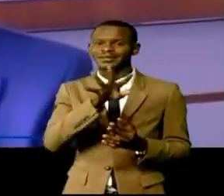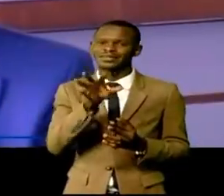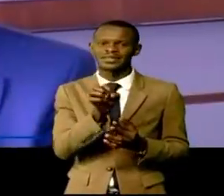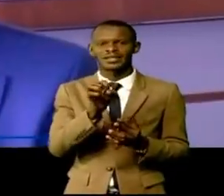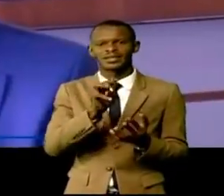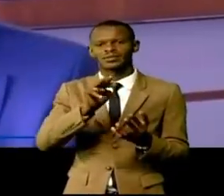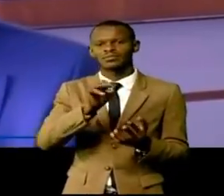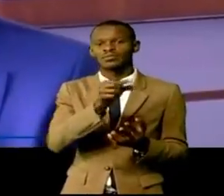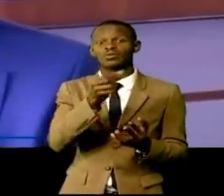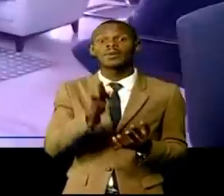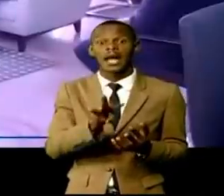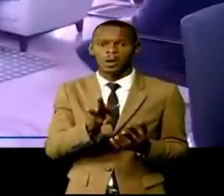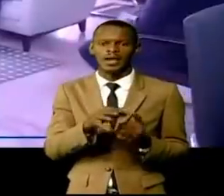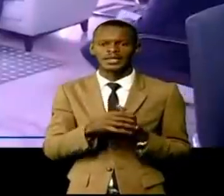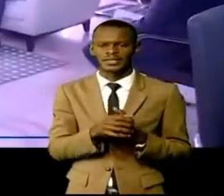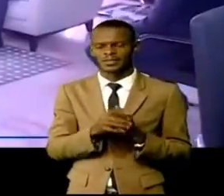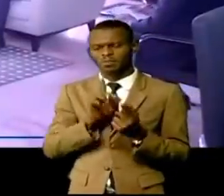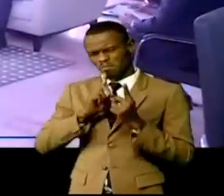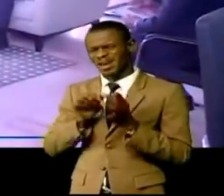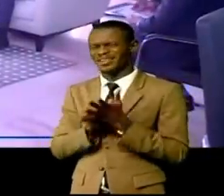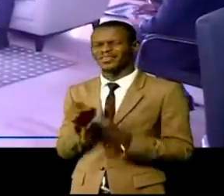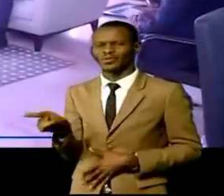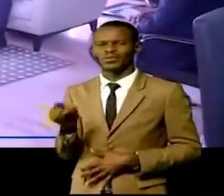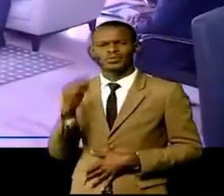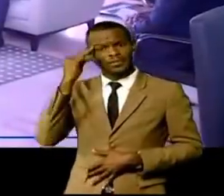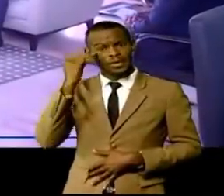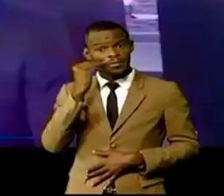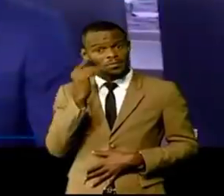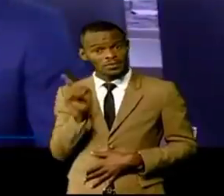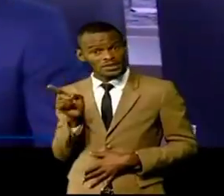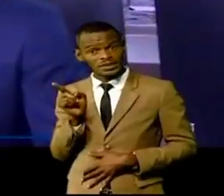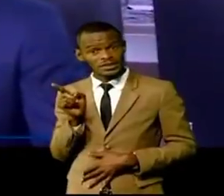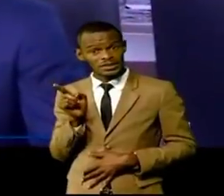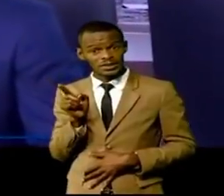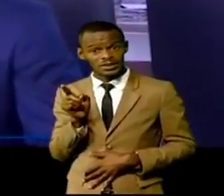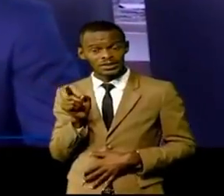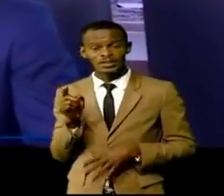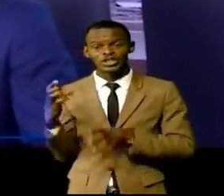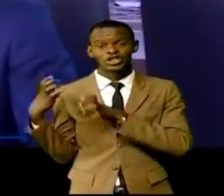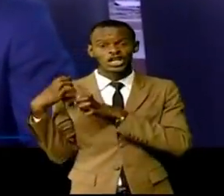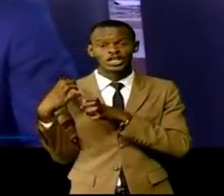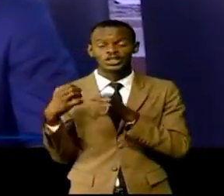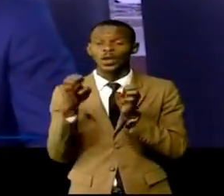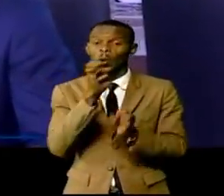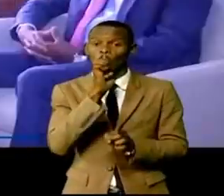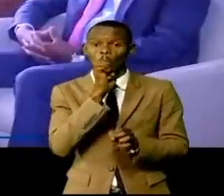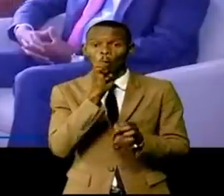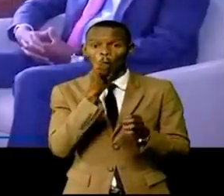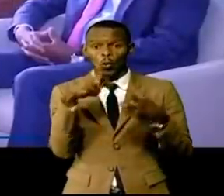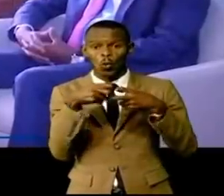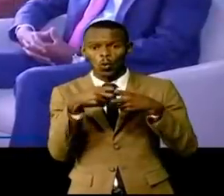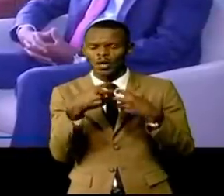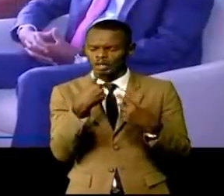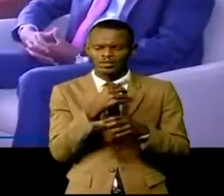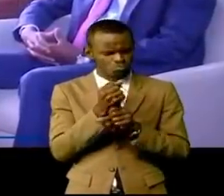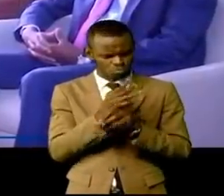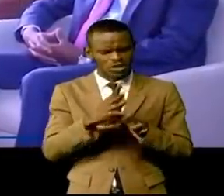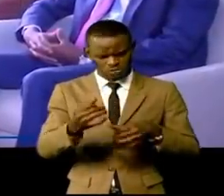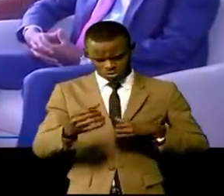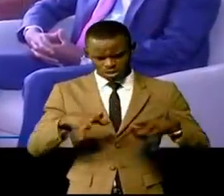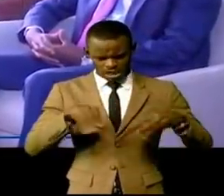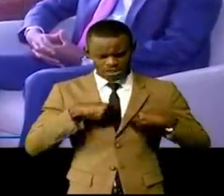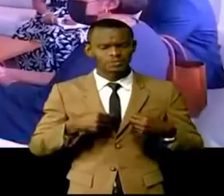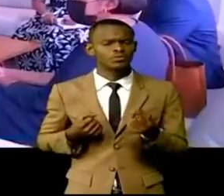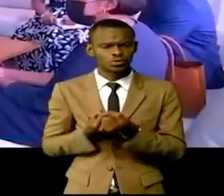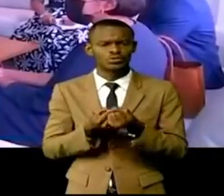Le ministre Olivier Mouenze-Moukaling a manifesté la volonté de soutenir cet ambitieux projet qui permettra à la population locale